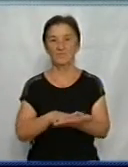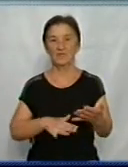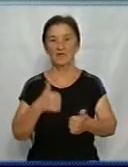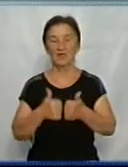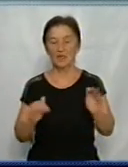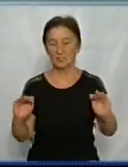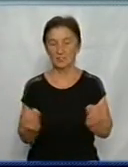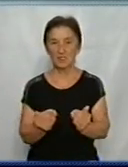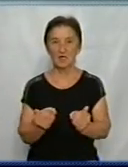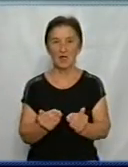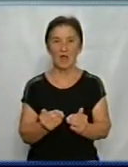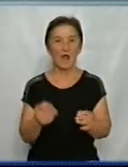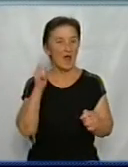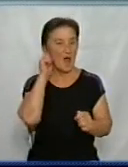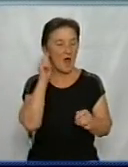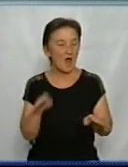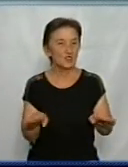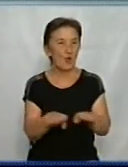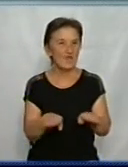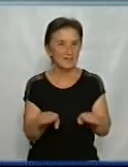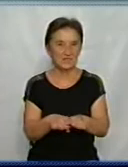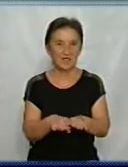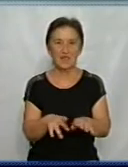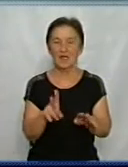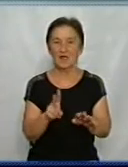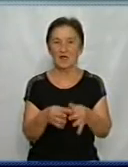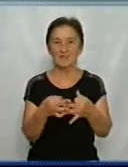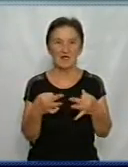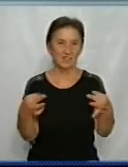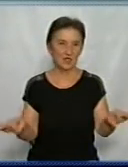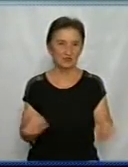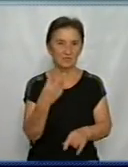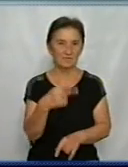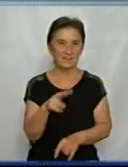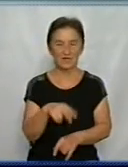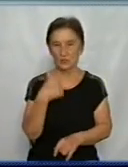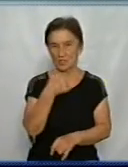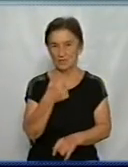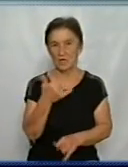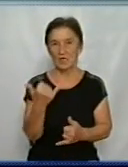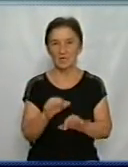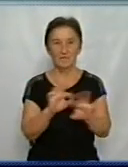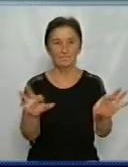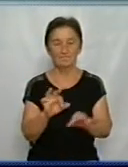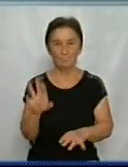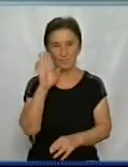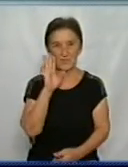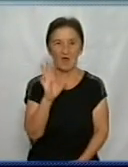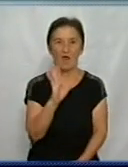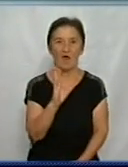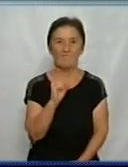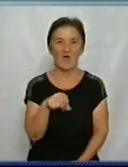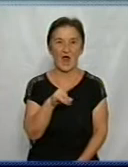сюжетів «Ровесники Незалежності» до 29-ї річниці Незалежності України. Сьогодні розповідаємо про кропивничанина Вадима